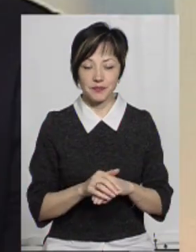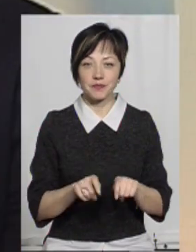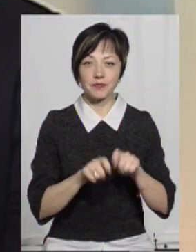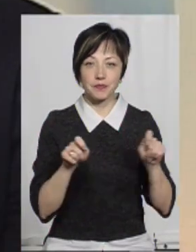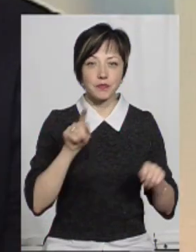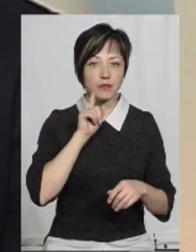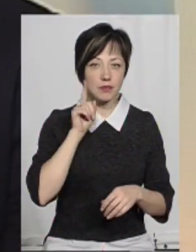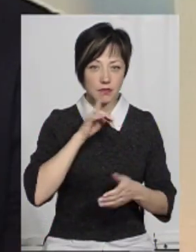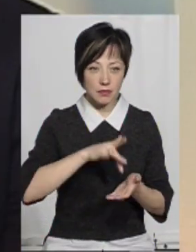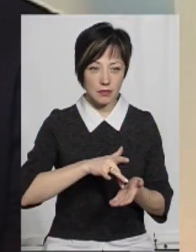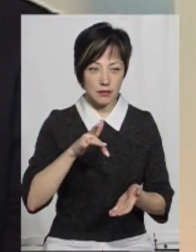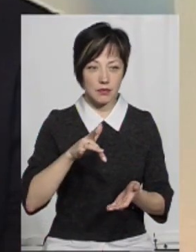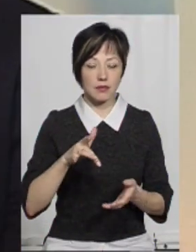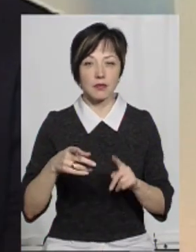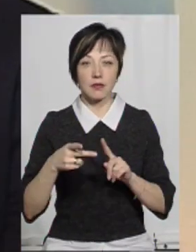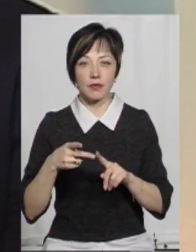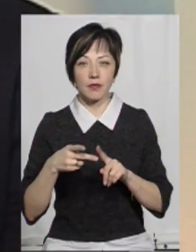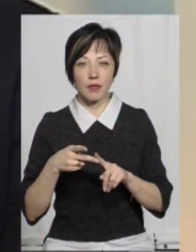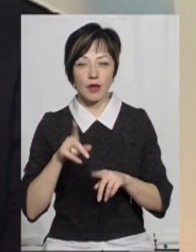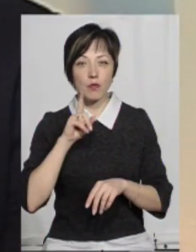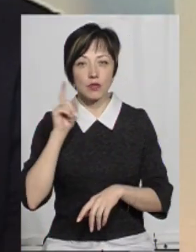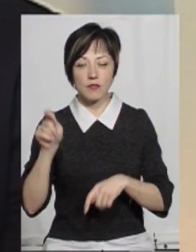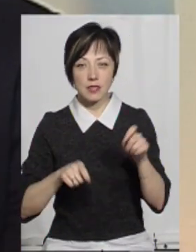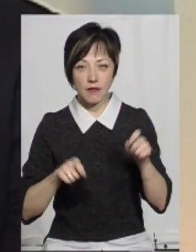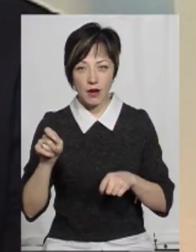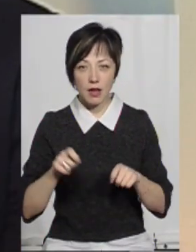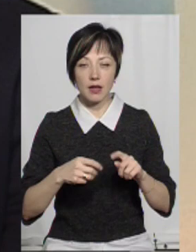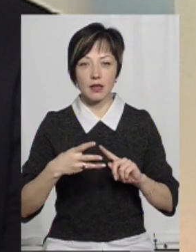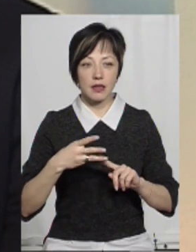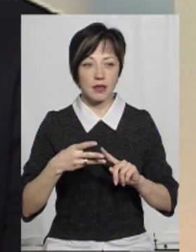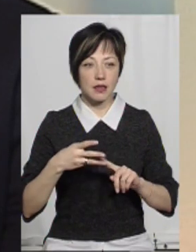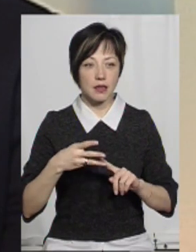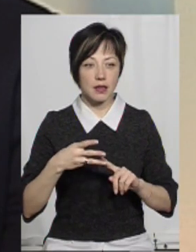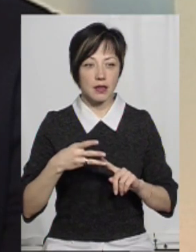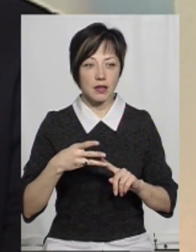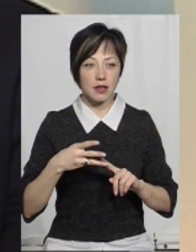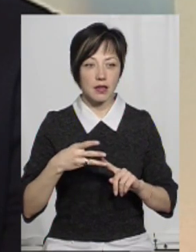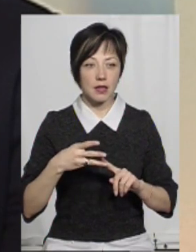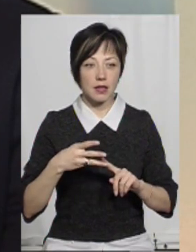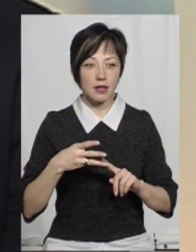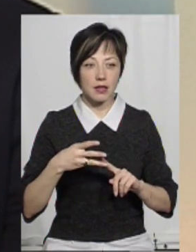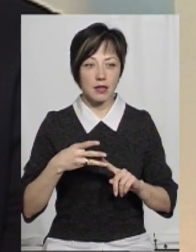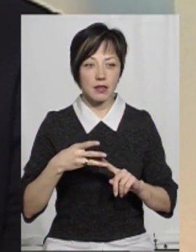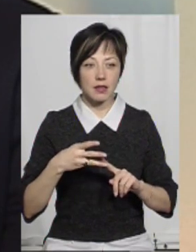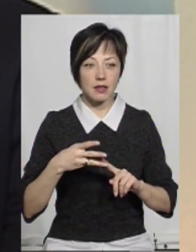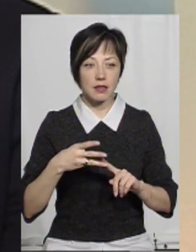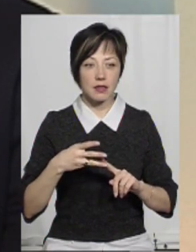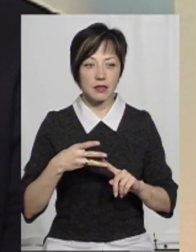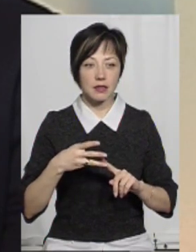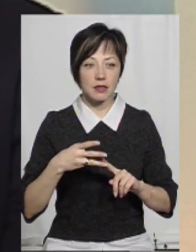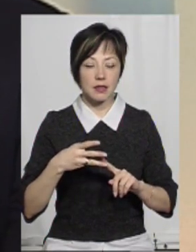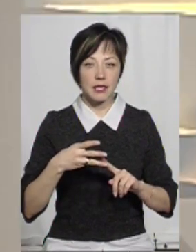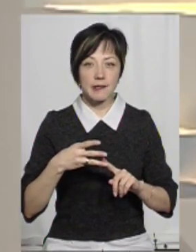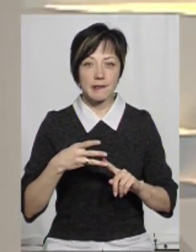Відкриття молодіжного центру, молодіжні фестивалі і... Не пам'ятаю, що ми ще